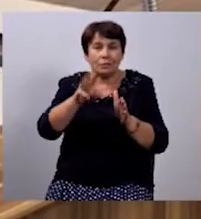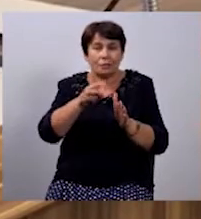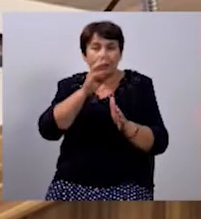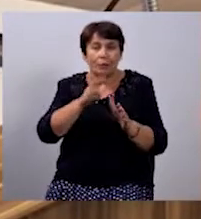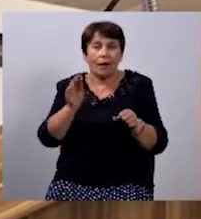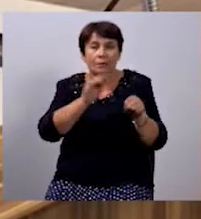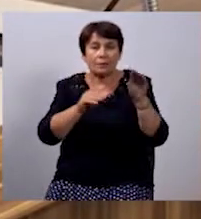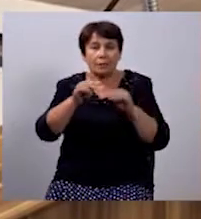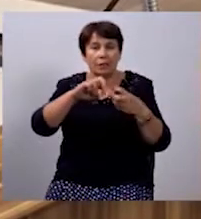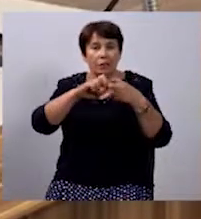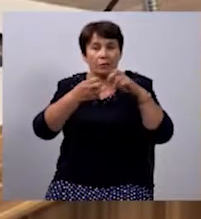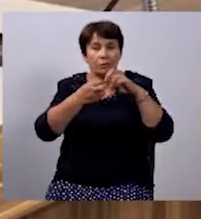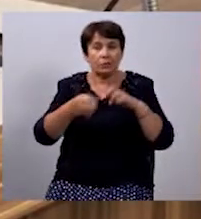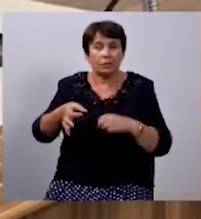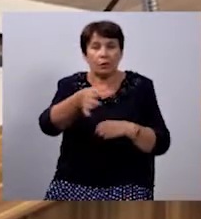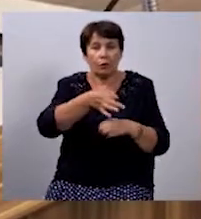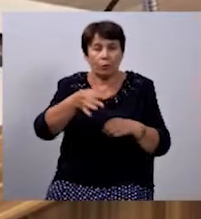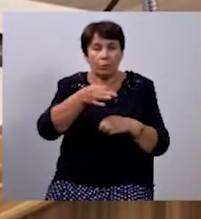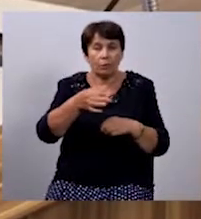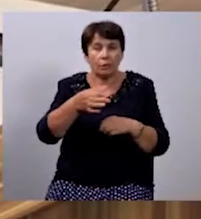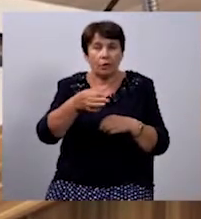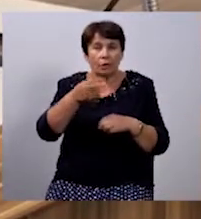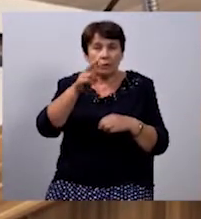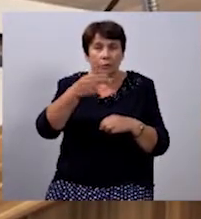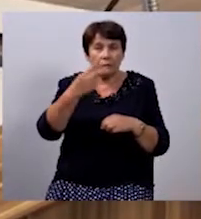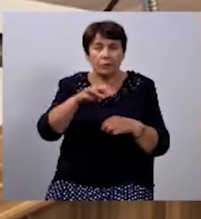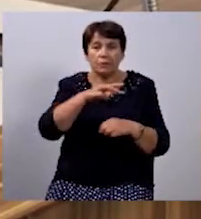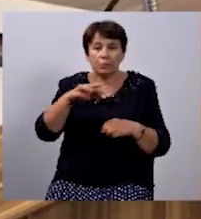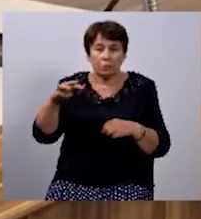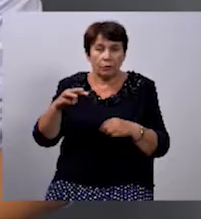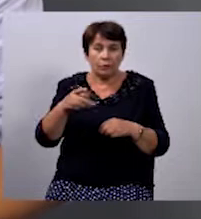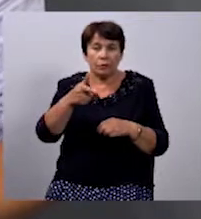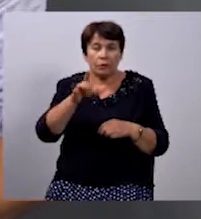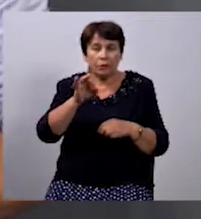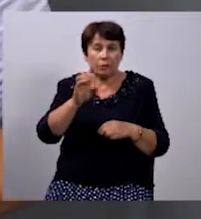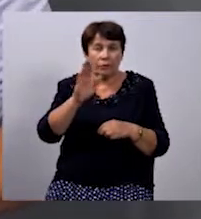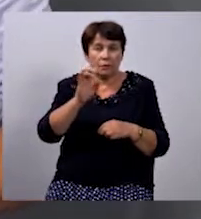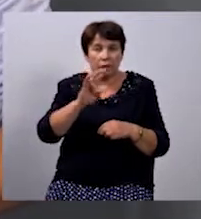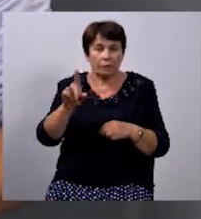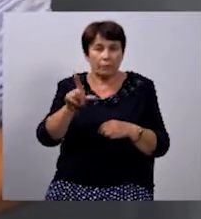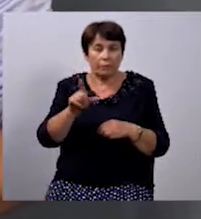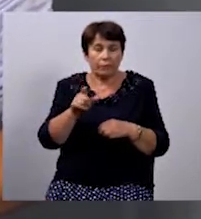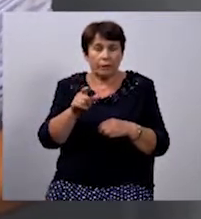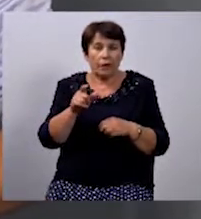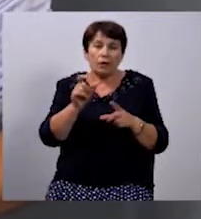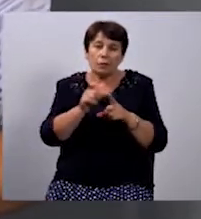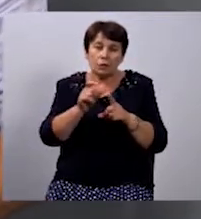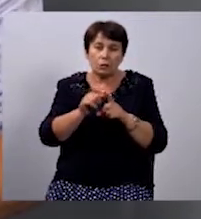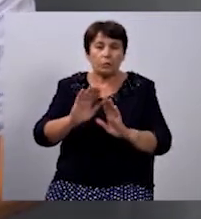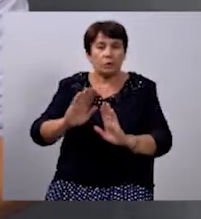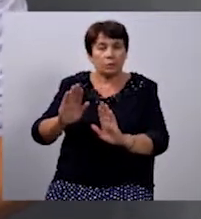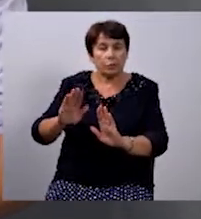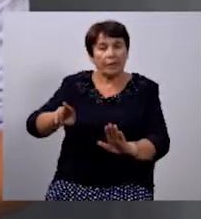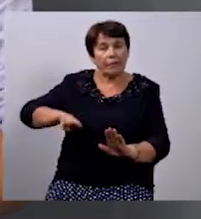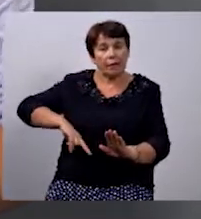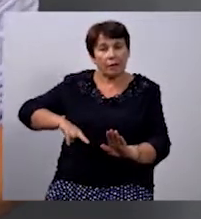складається в Івано-Франківській області – 20,8 мільйонів гривень. За словами заступниці